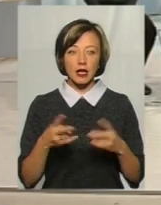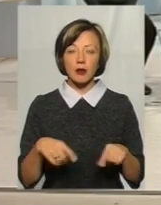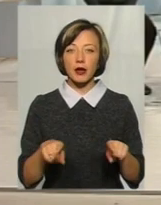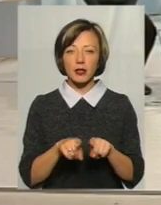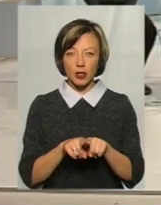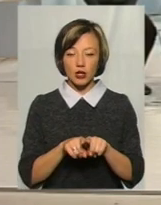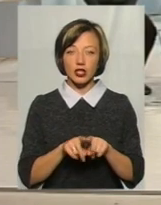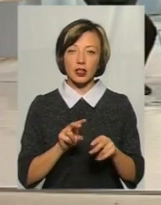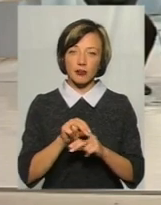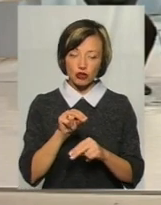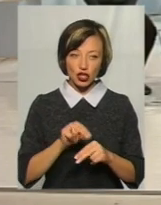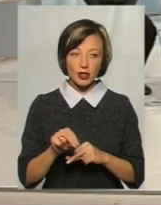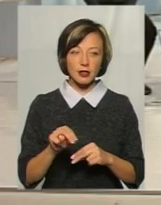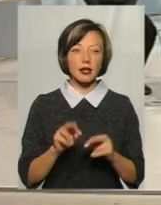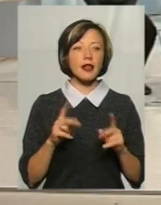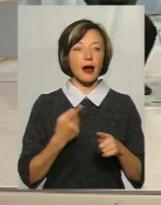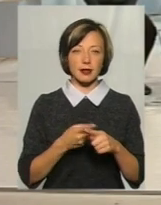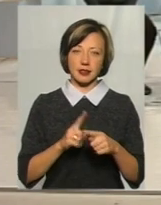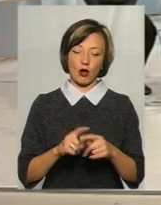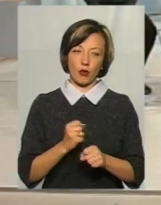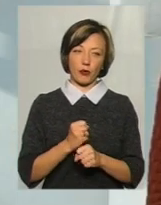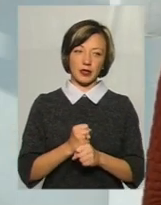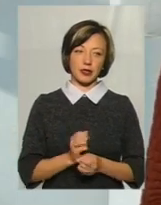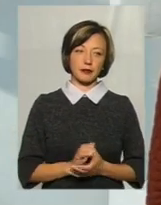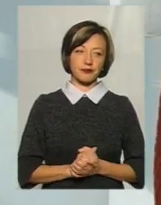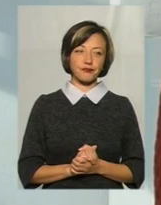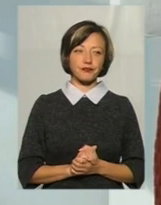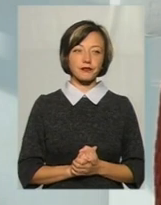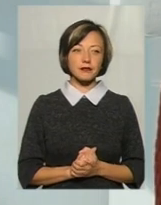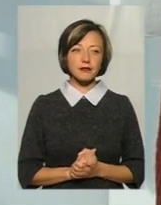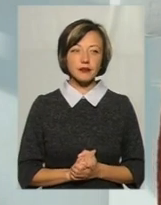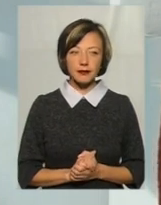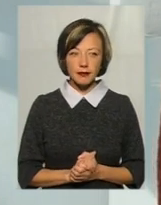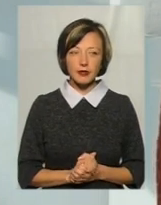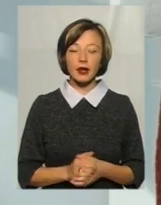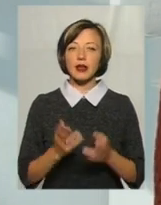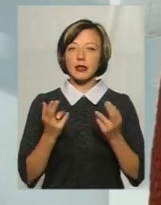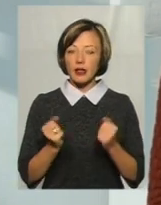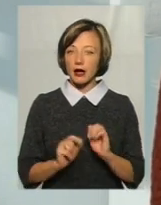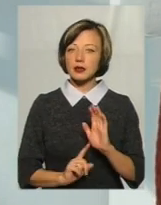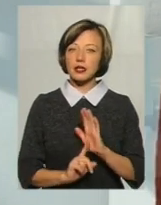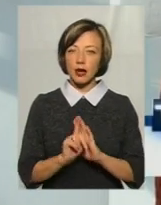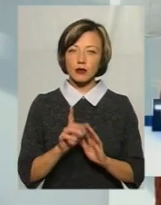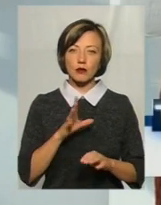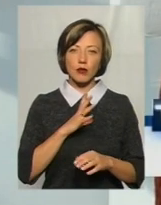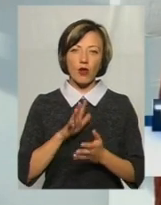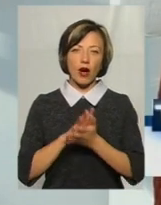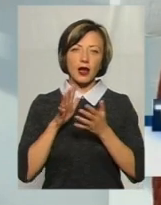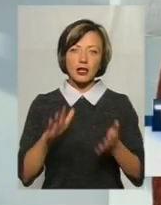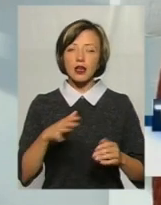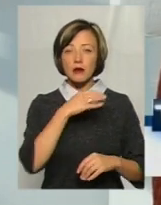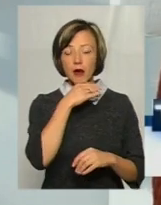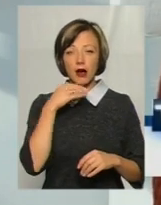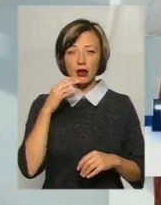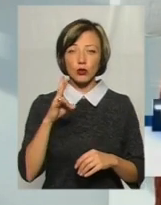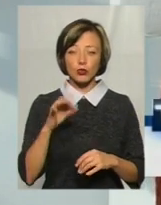десь і навчити, і як то робити. Так, зразу такий скепсис був, стільки було критики, але